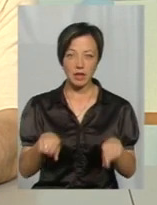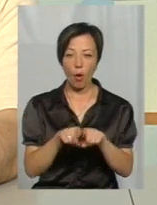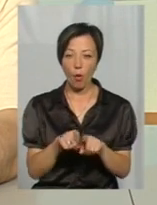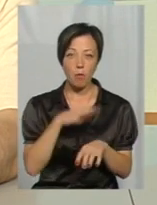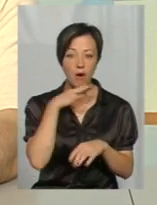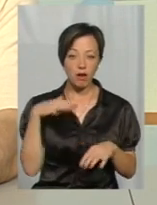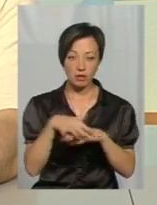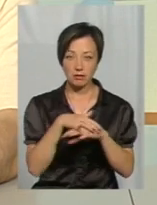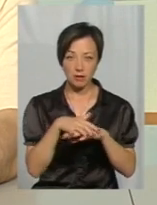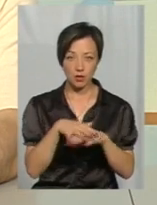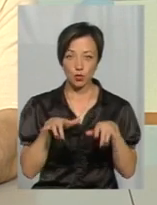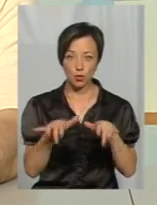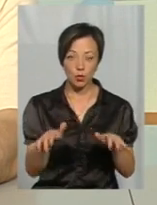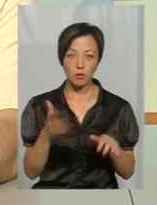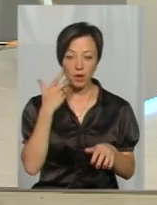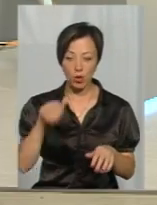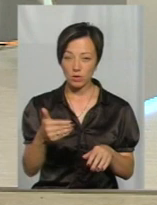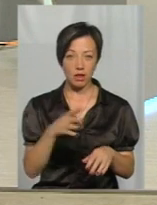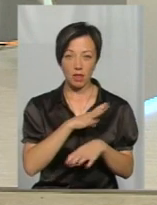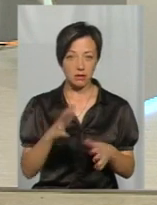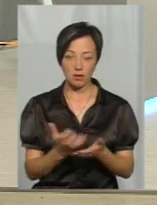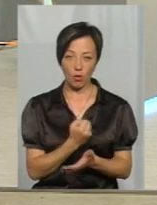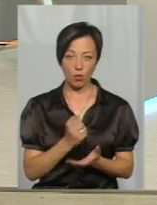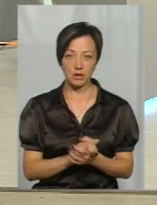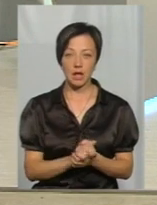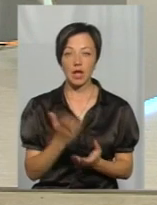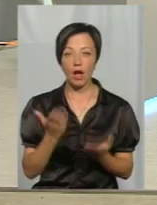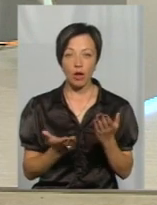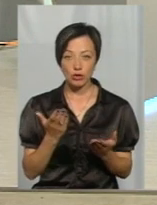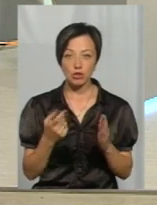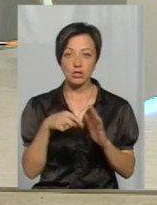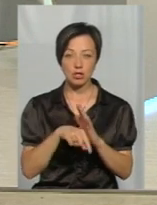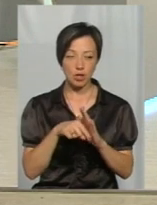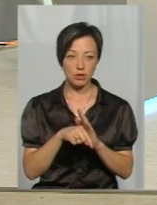чисельності, навіть при розкопках, не знаходили. Якщо, значить,